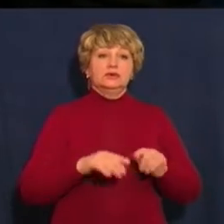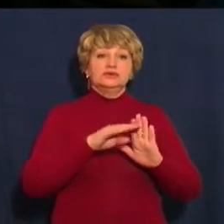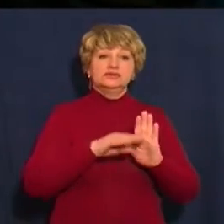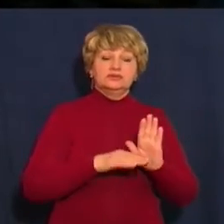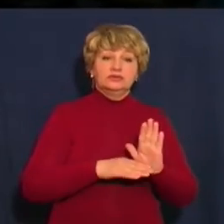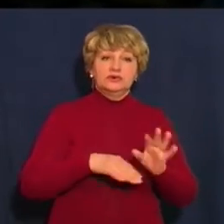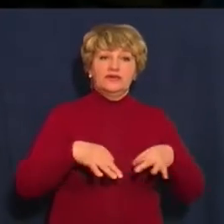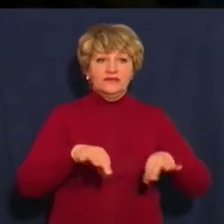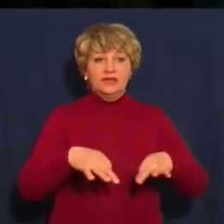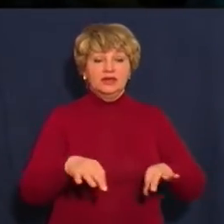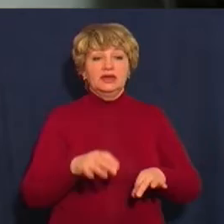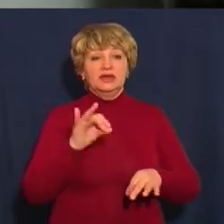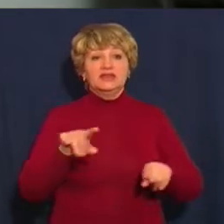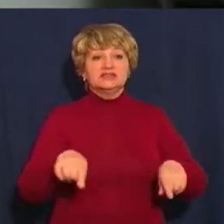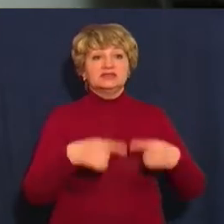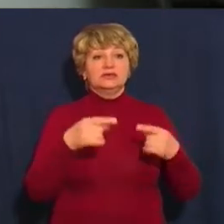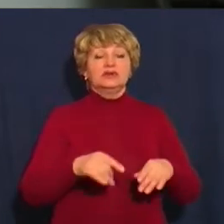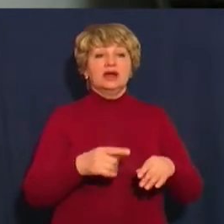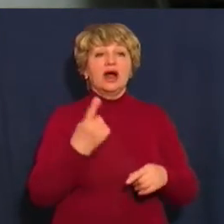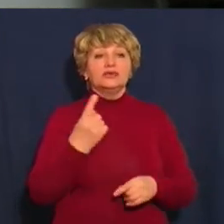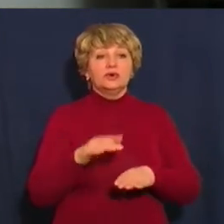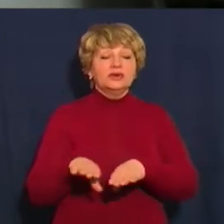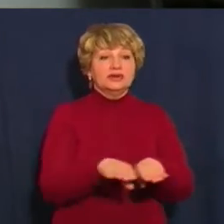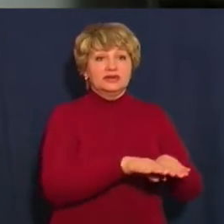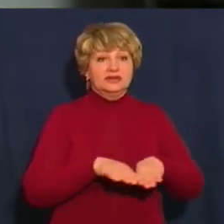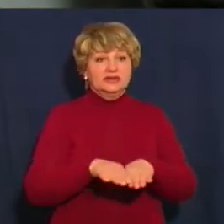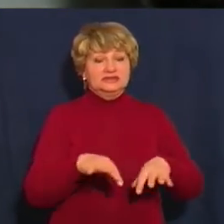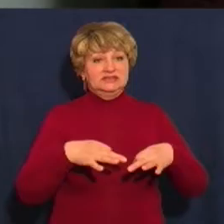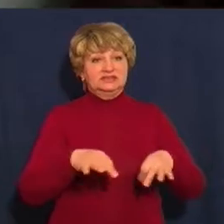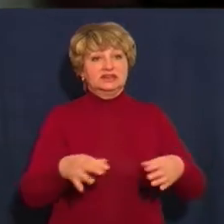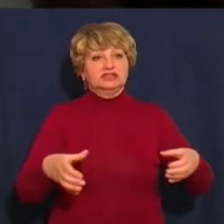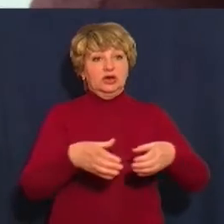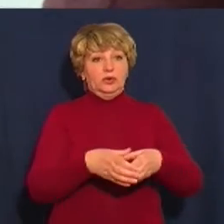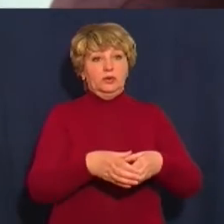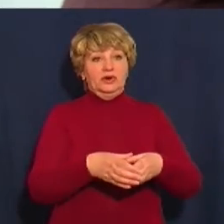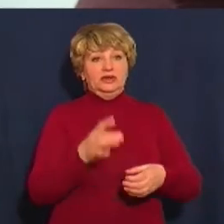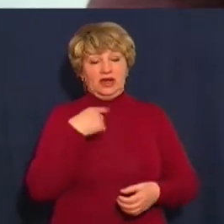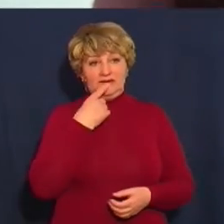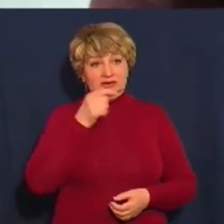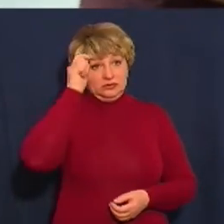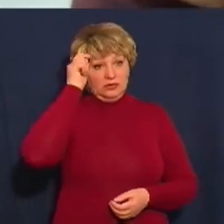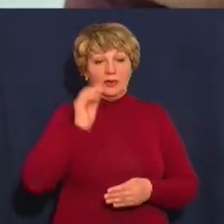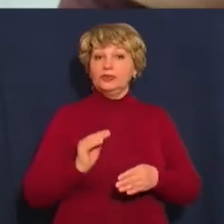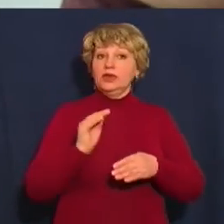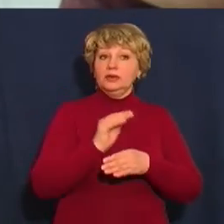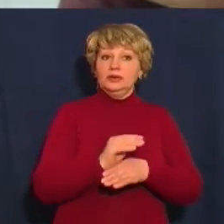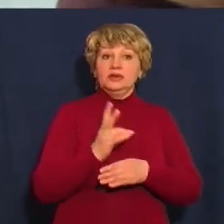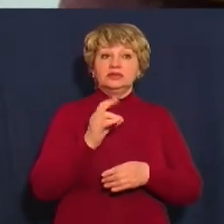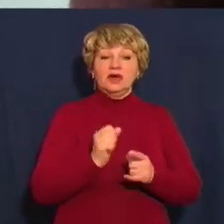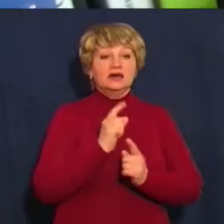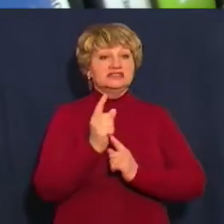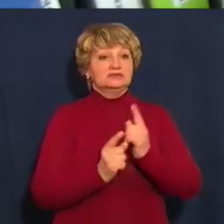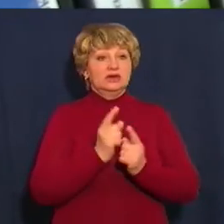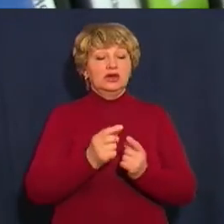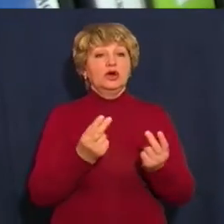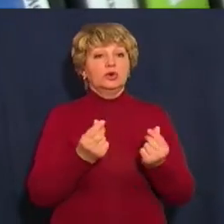єдиної міської транспортної компанії, говорить начальник управління транспорту Черкас Віталій Москаленко. І додає, на провадження змін грошей із